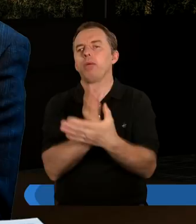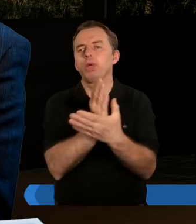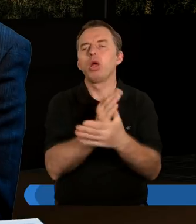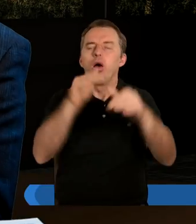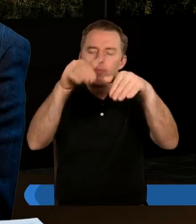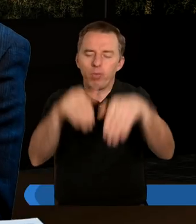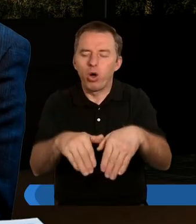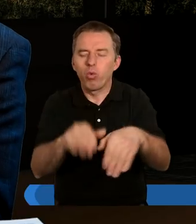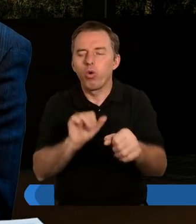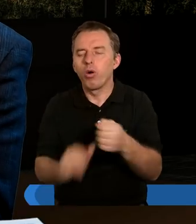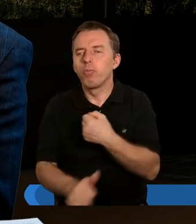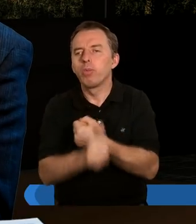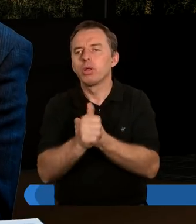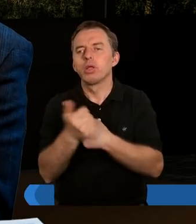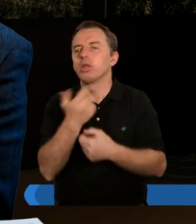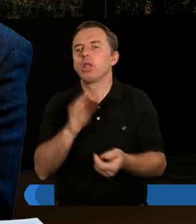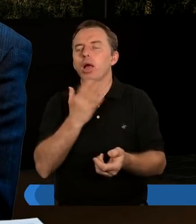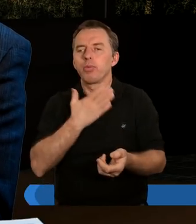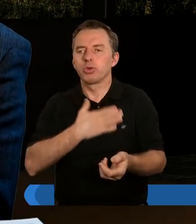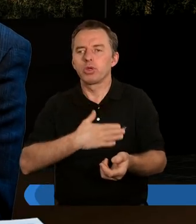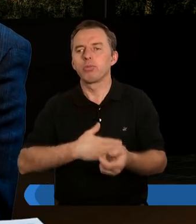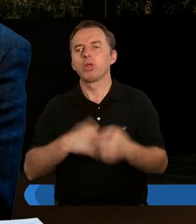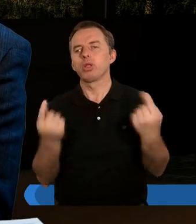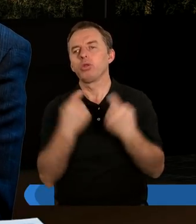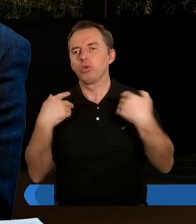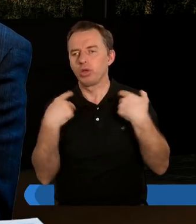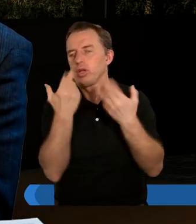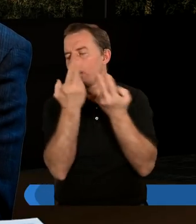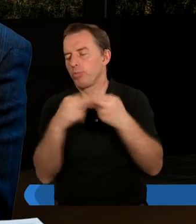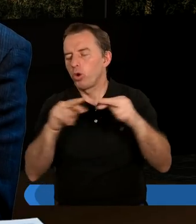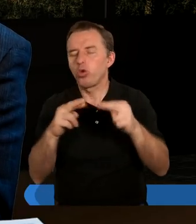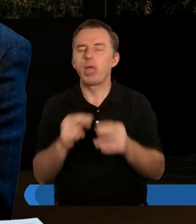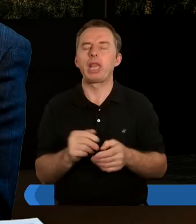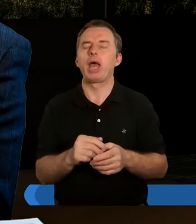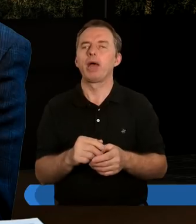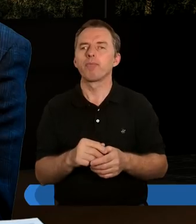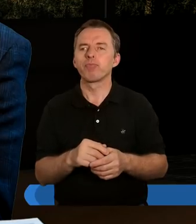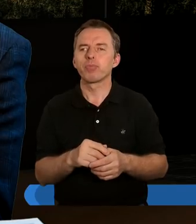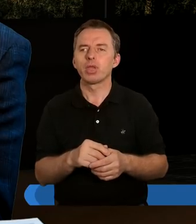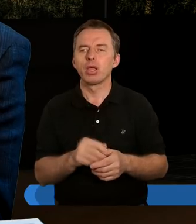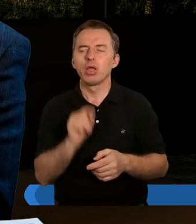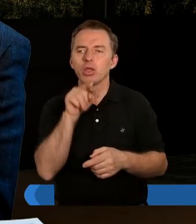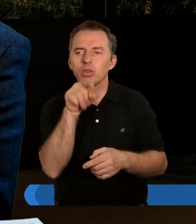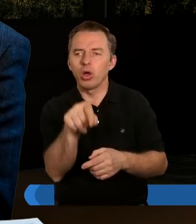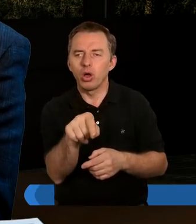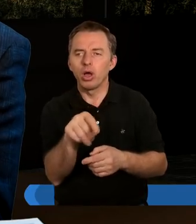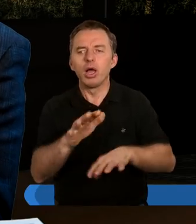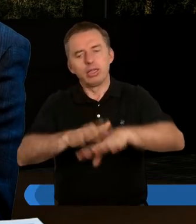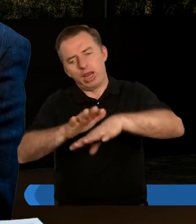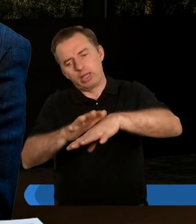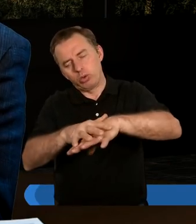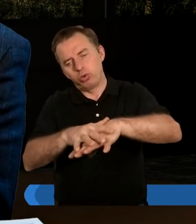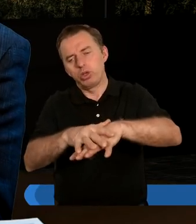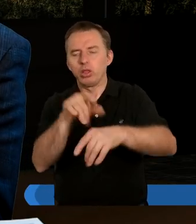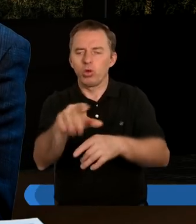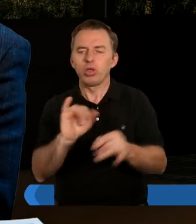co mogłoby być dziwnie przyjęte. Jak to? Tacy ludzie i nieporozumienia. Ale z drugiej strony ja traktuję to